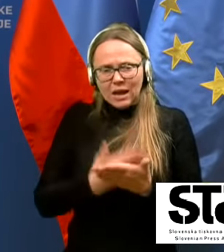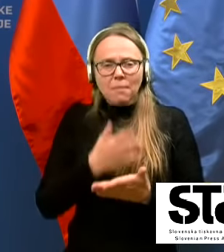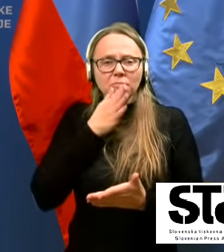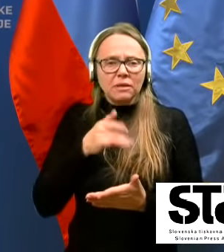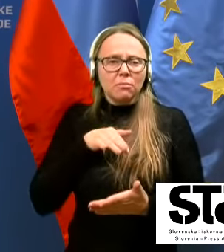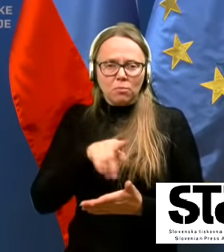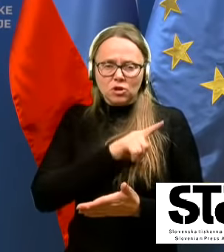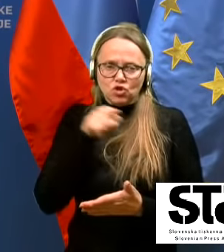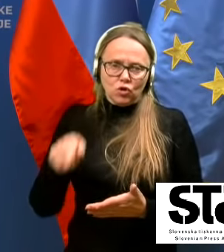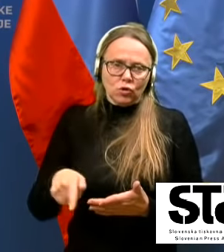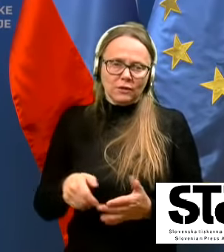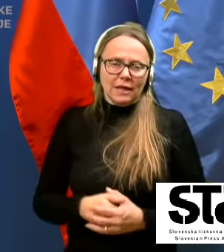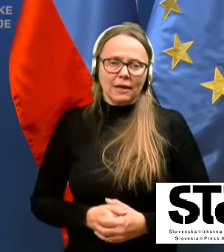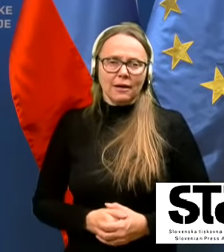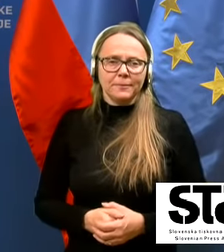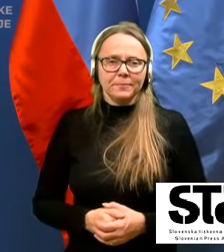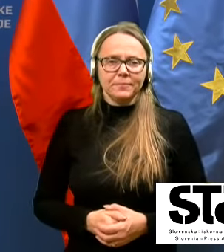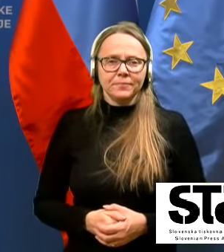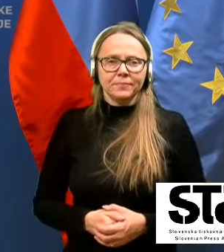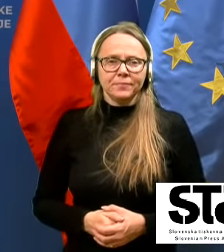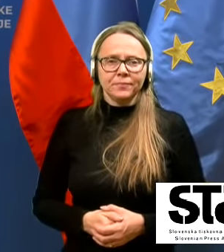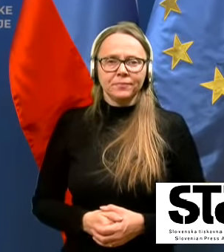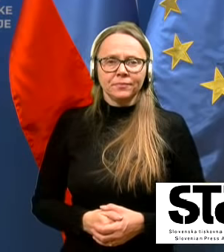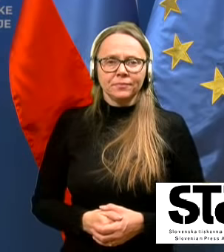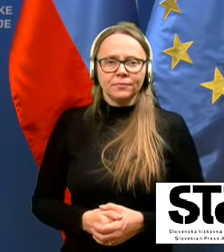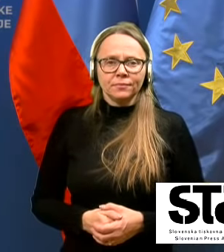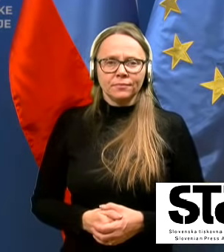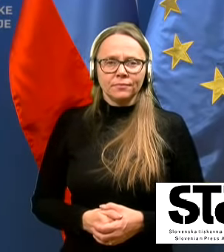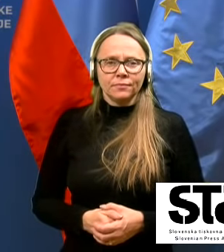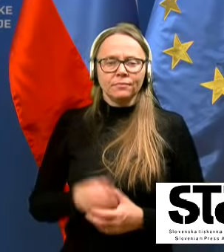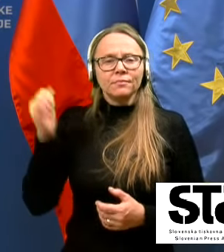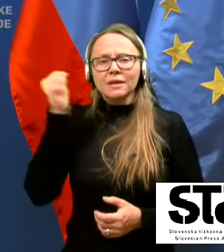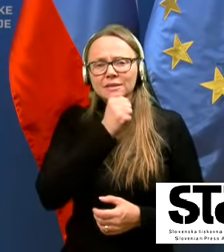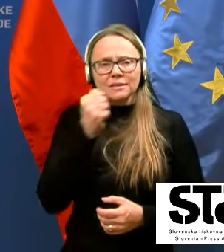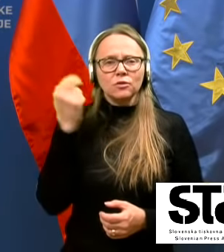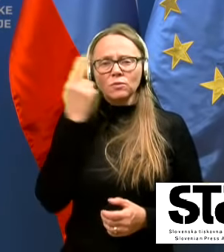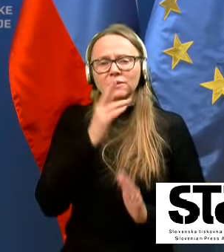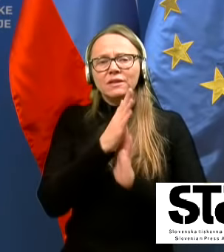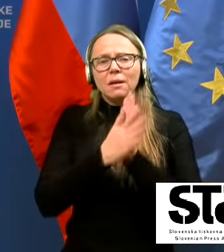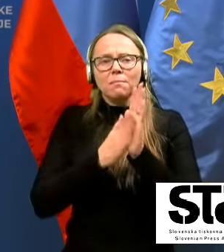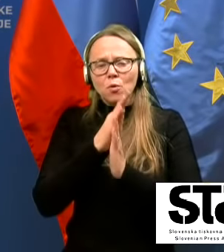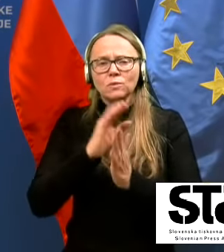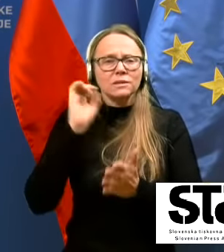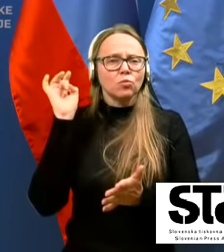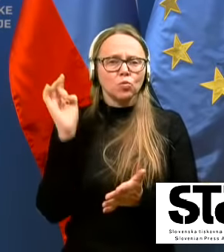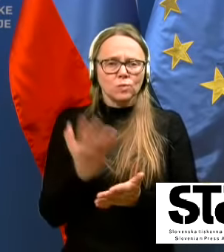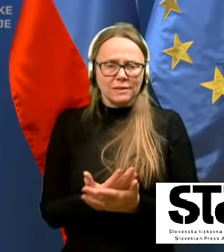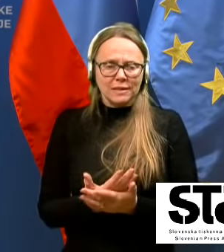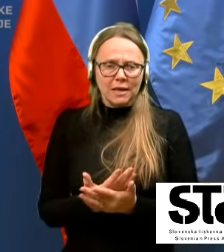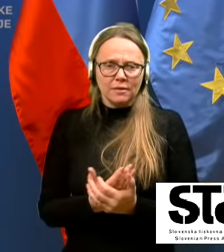in da zato, seveda, prosim vse, da